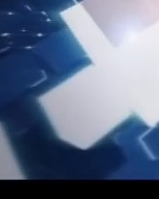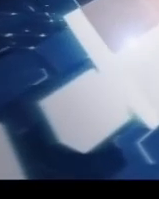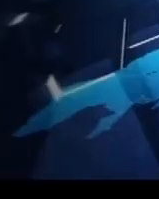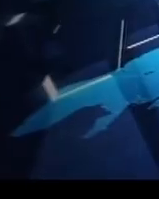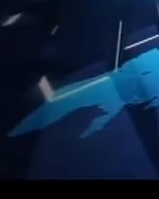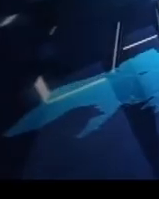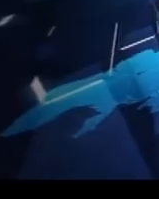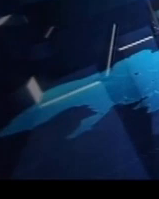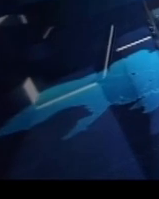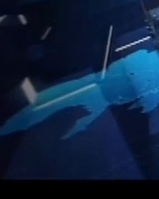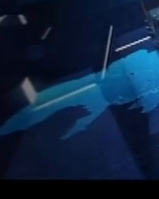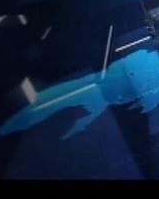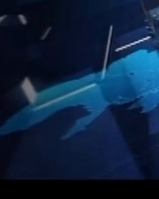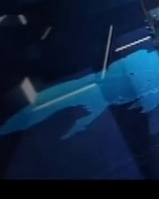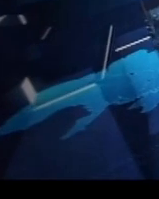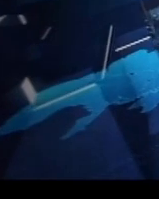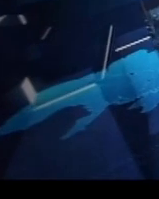Сурдопереклад Оксана Фіновська. Сурдопереклад